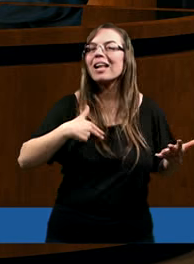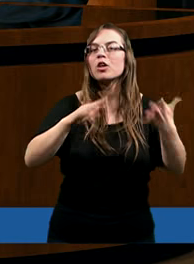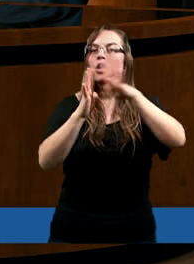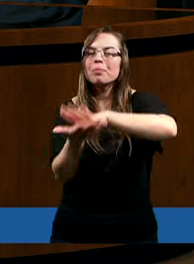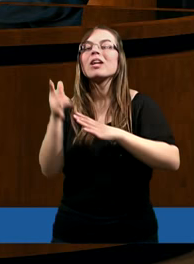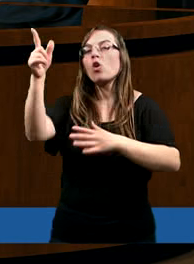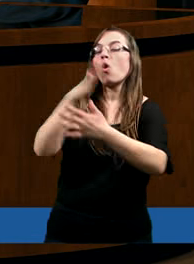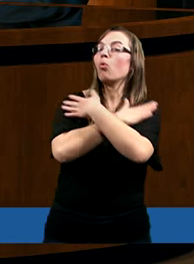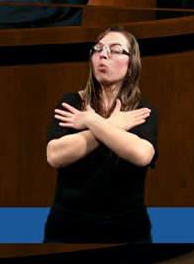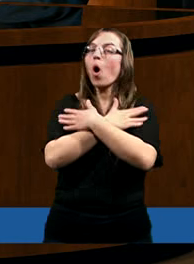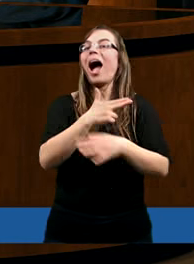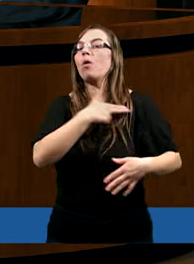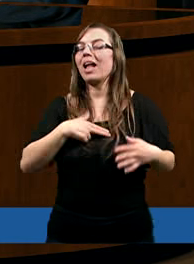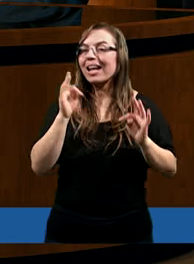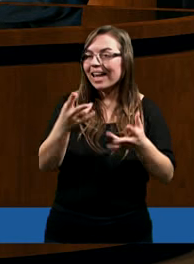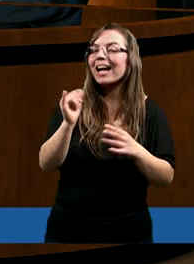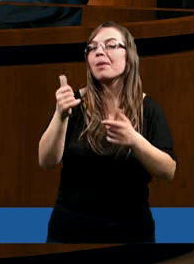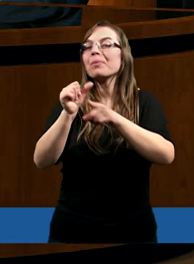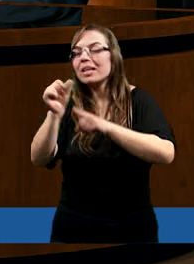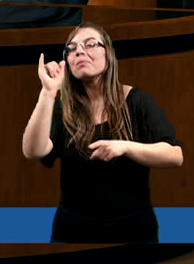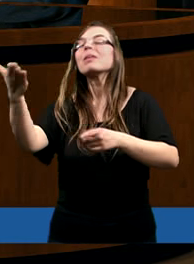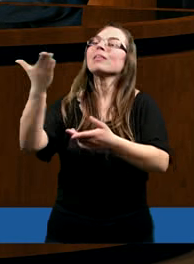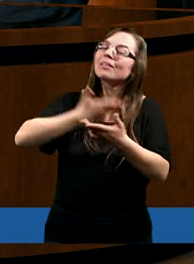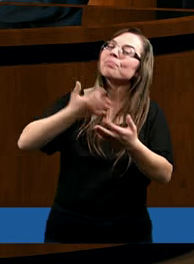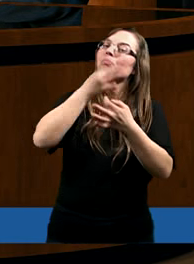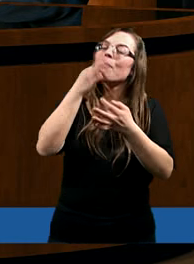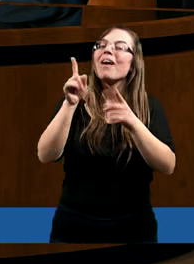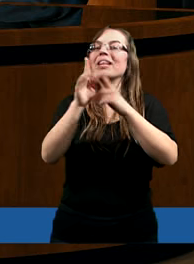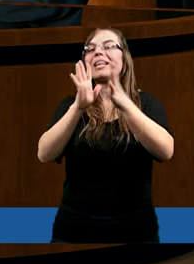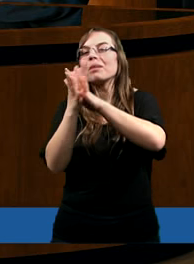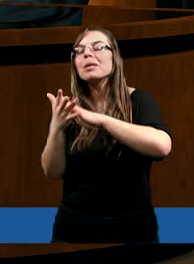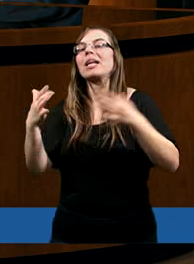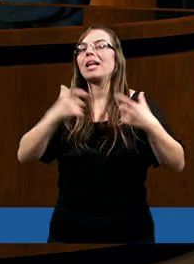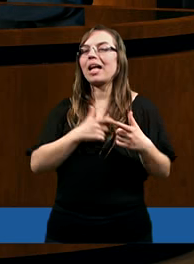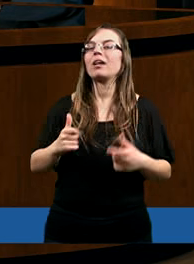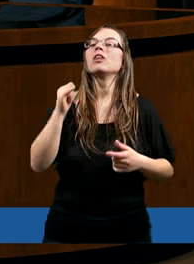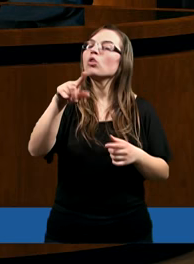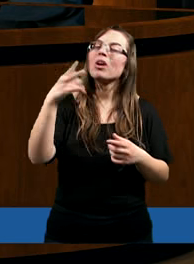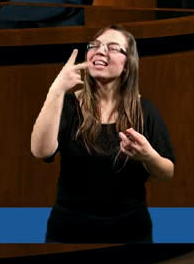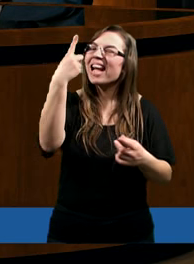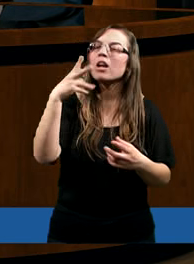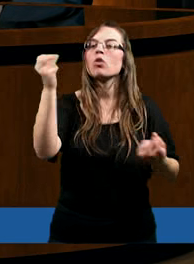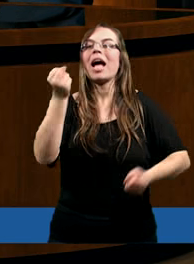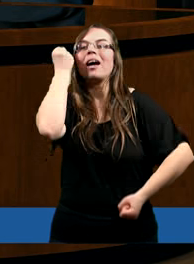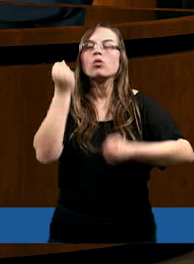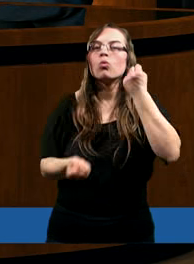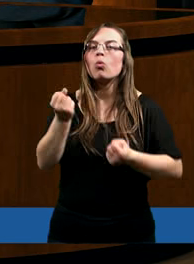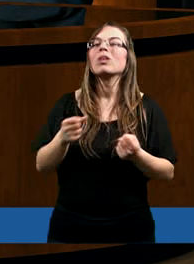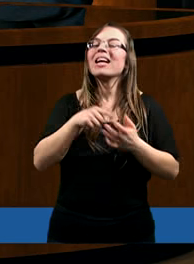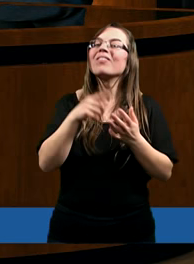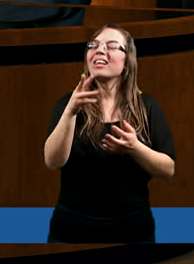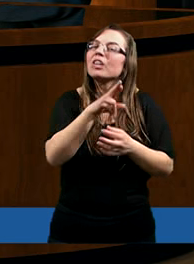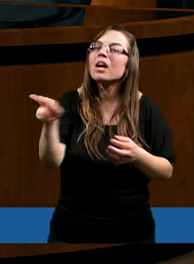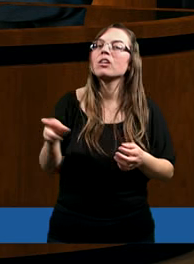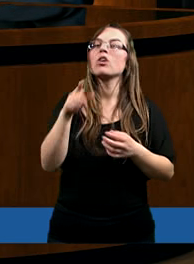że jak On nas ukochał, tak my ukochaliśmy innych dookoła nas, prawda? I to może być jeden z najtrudniejszych probierze, że się tak